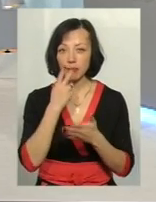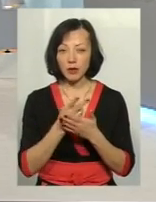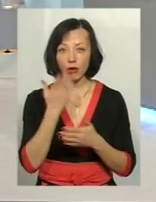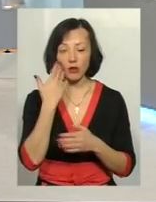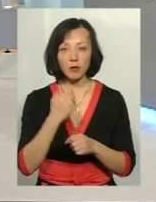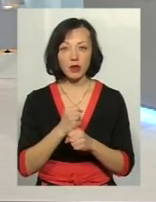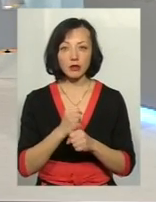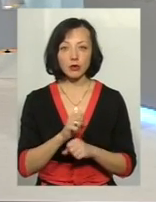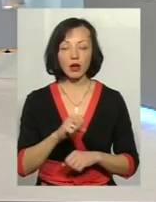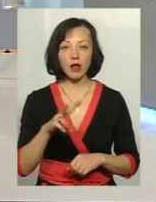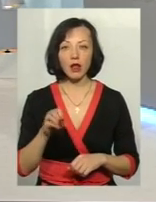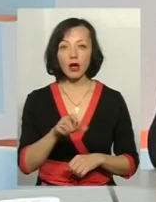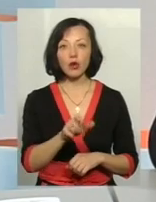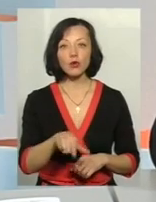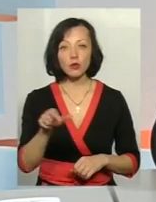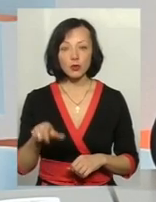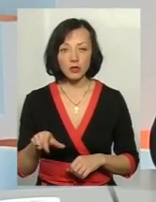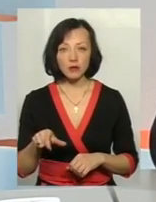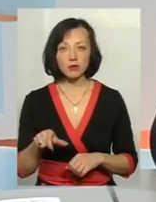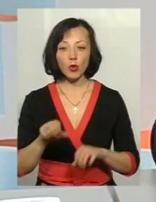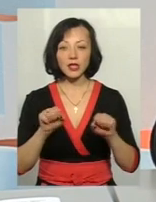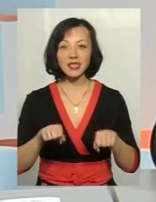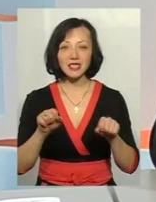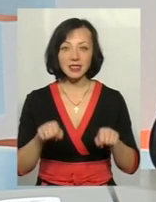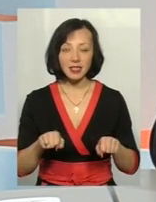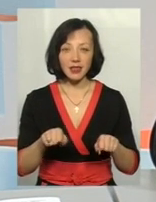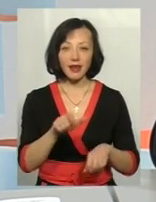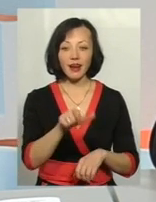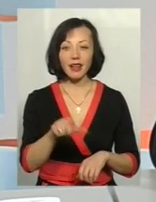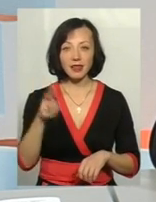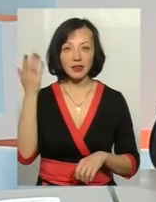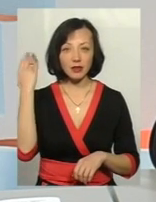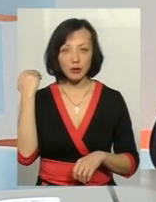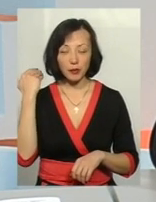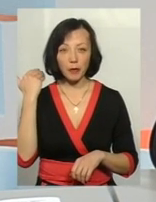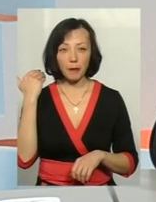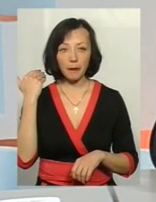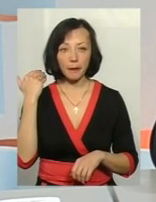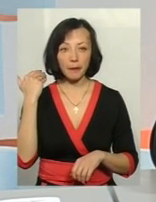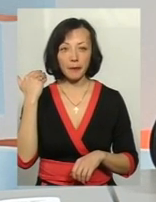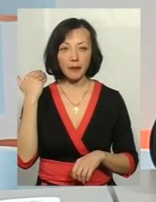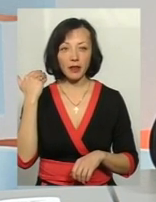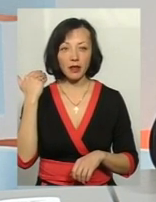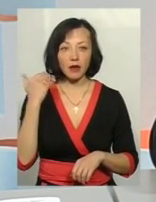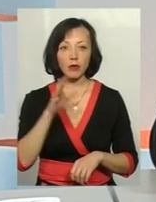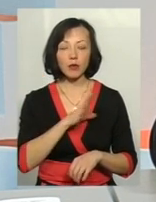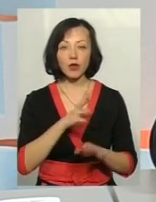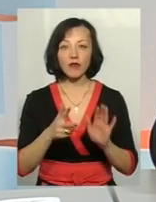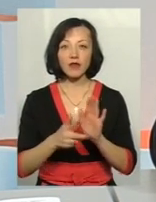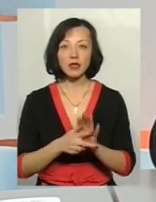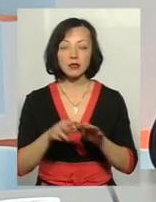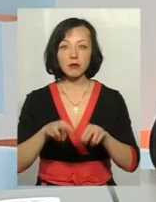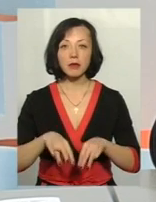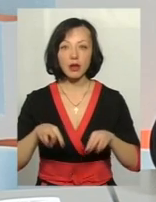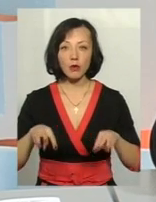вона працює, але люди потенційних клієнтів, як тоді при створенні системи називав Петренко, наш міністр юстиції, було 8 мільйонів.